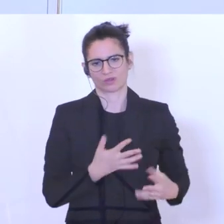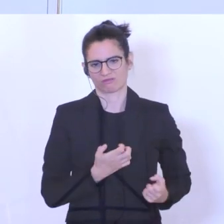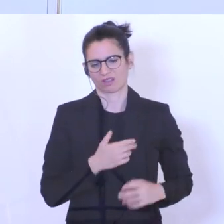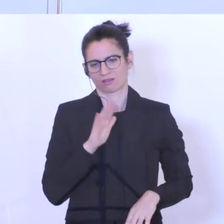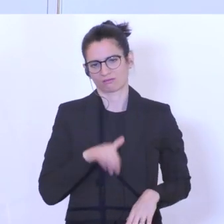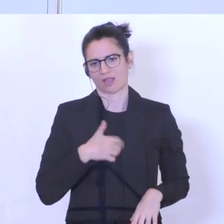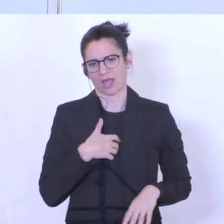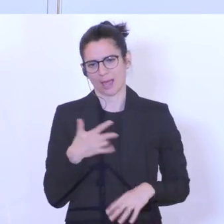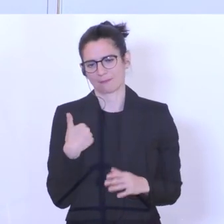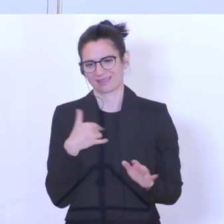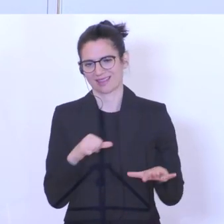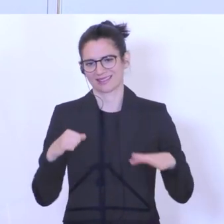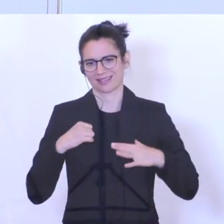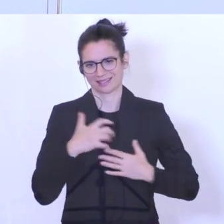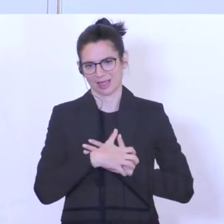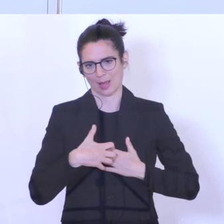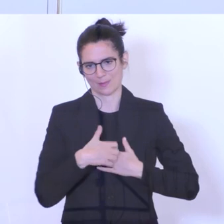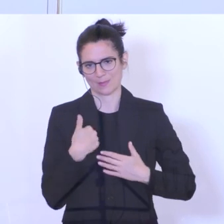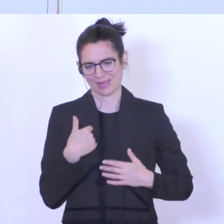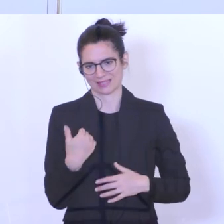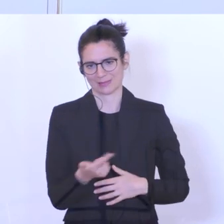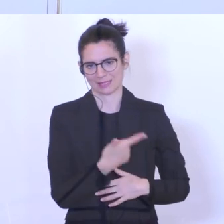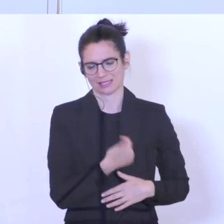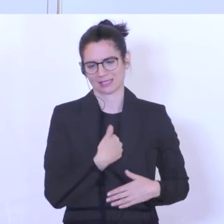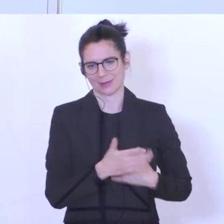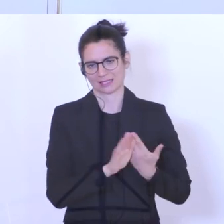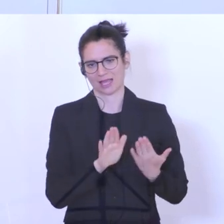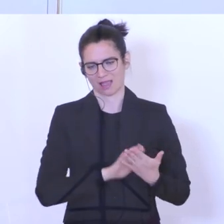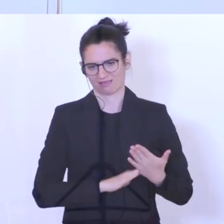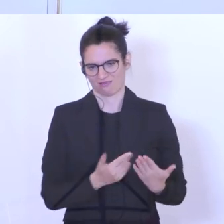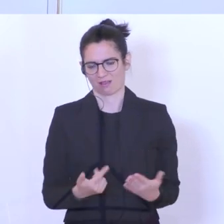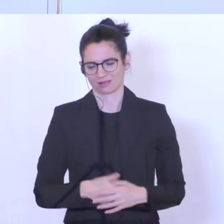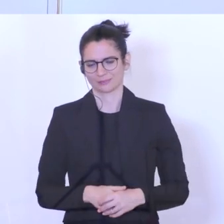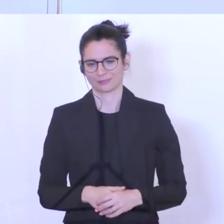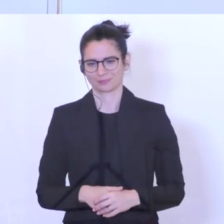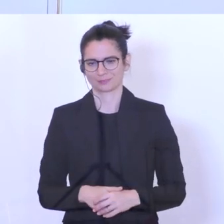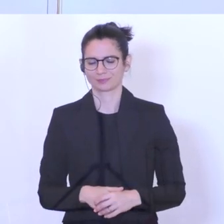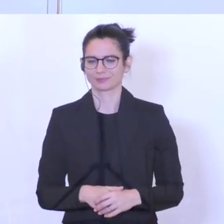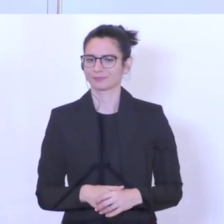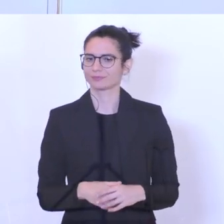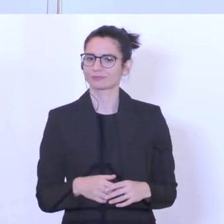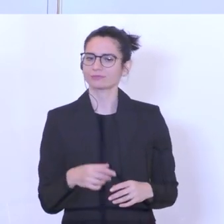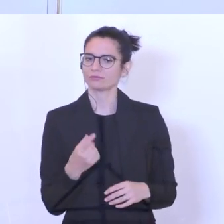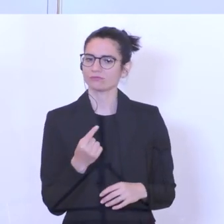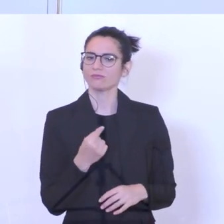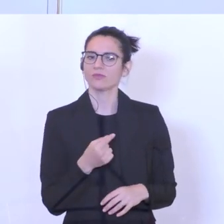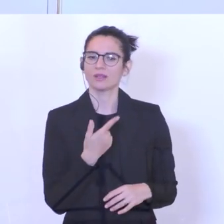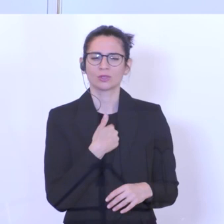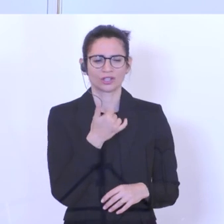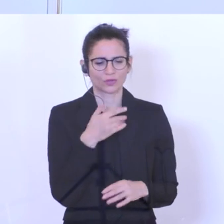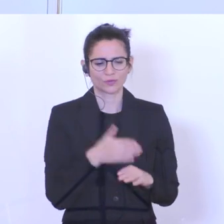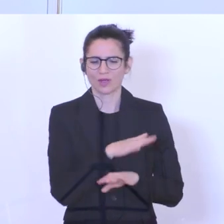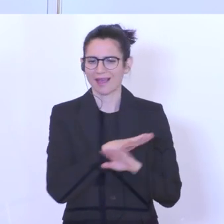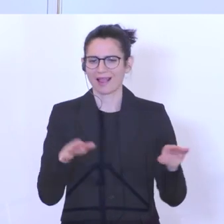Lehrverträge, die ab dem 16.03.2020 abgeschlossen worden sind. Also für